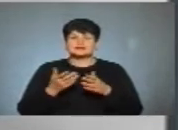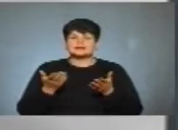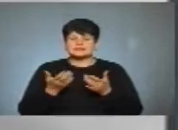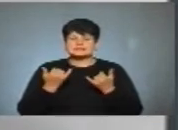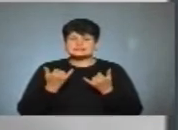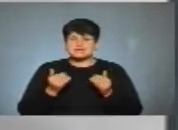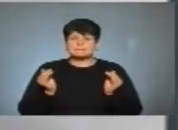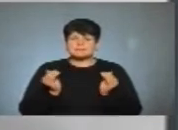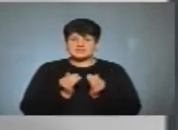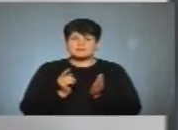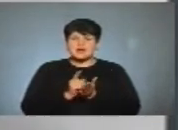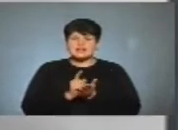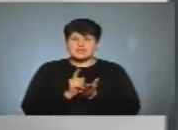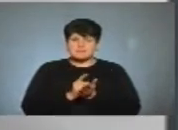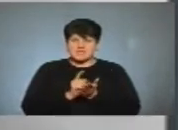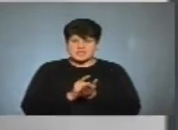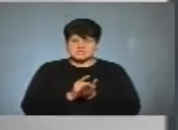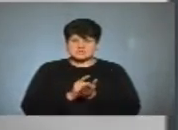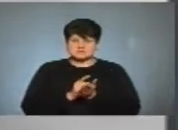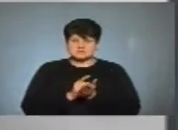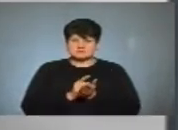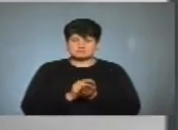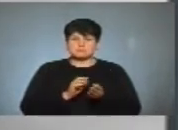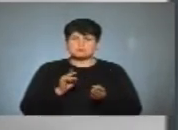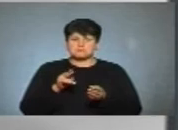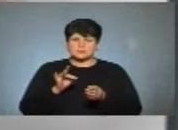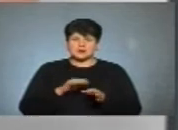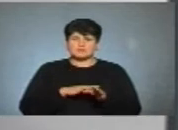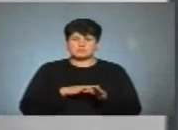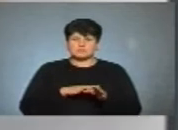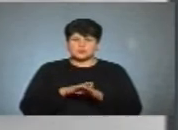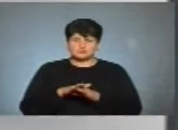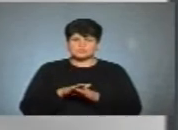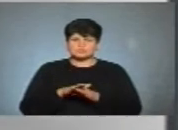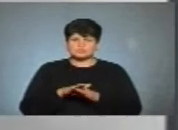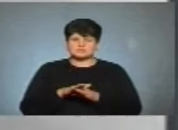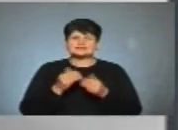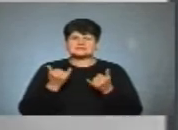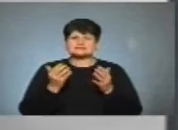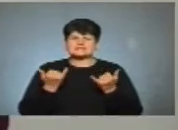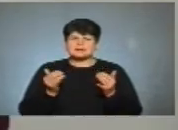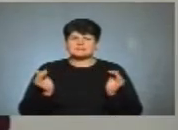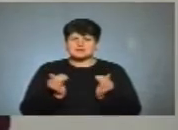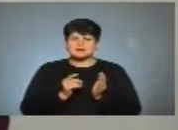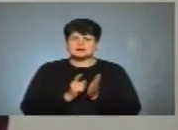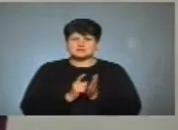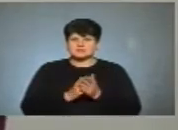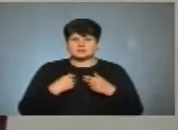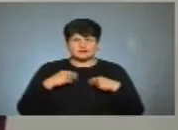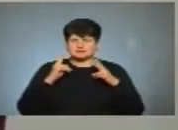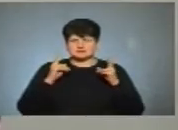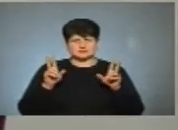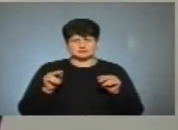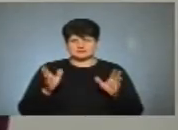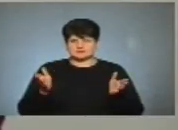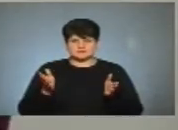мінімальна пенсія при повному страху? Тобто, просто, яка зараз мінімальна пенсія? Я не знаю цієї цифри,